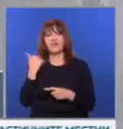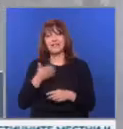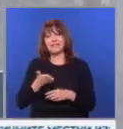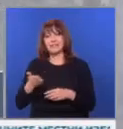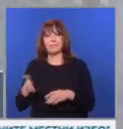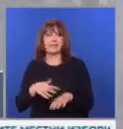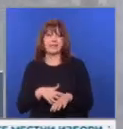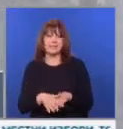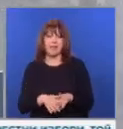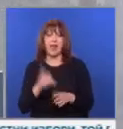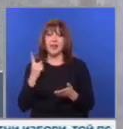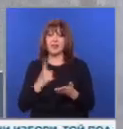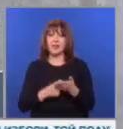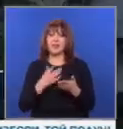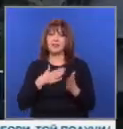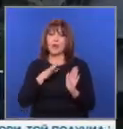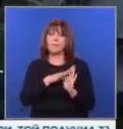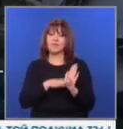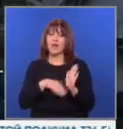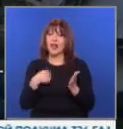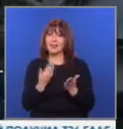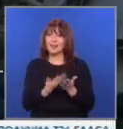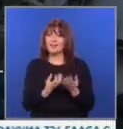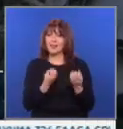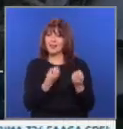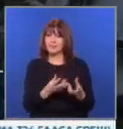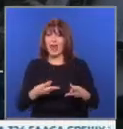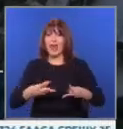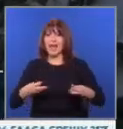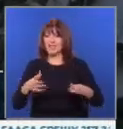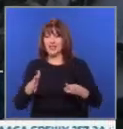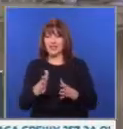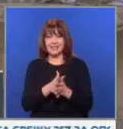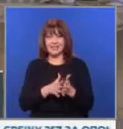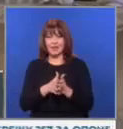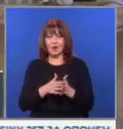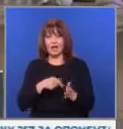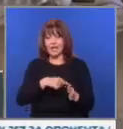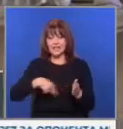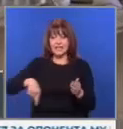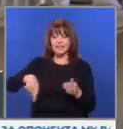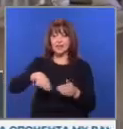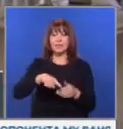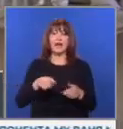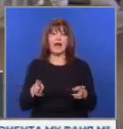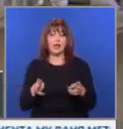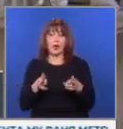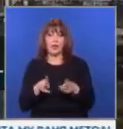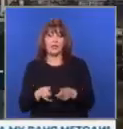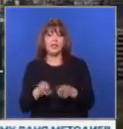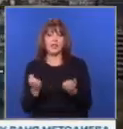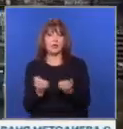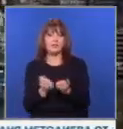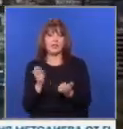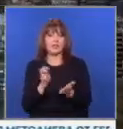системи. Налага свои правила, като дава възможност на ливанците да заопикалят ограниченията, наложени от местните банки.